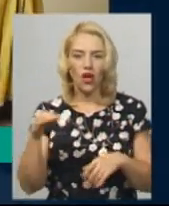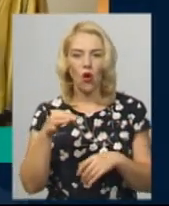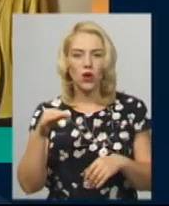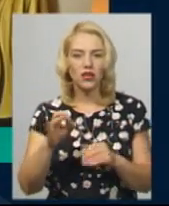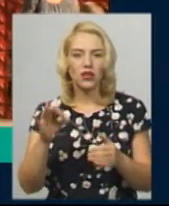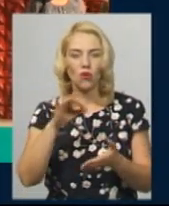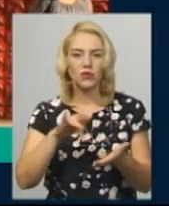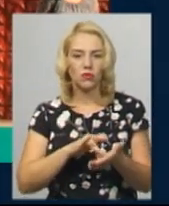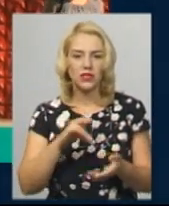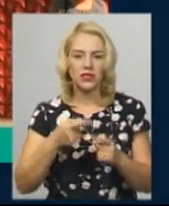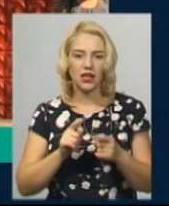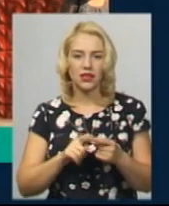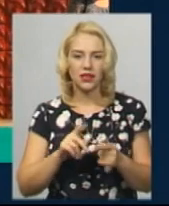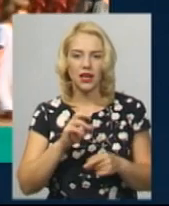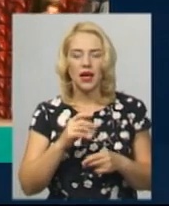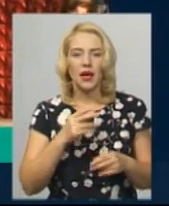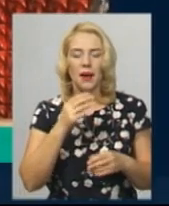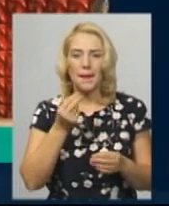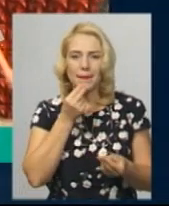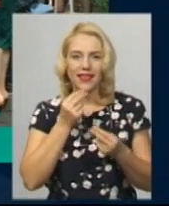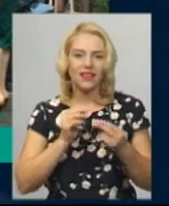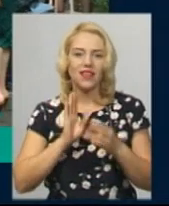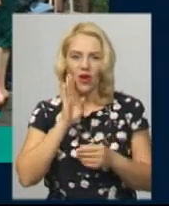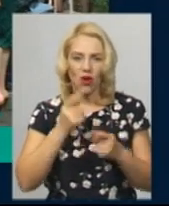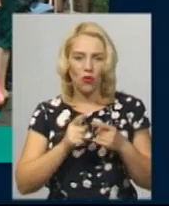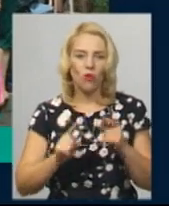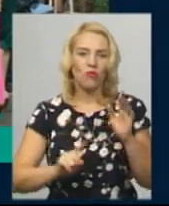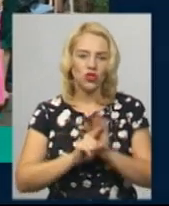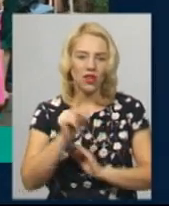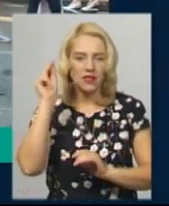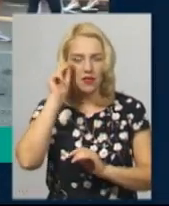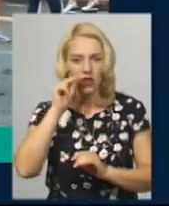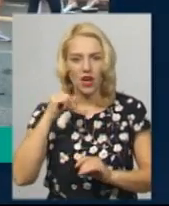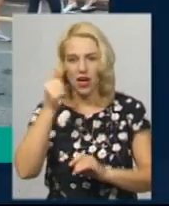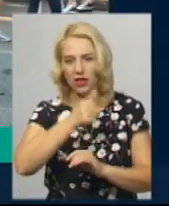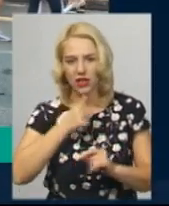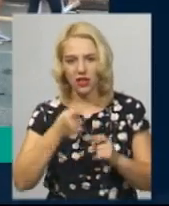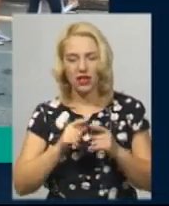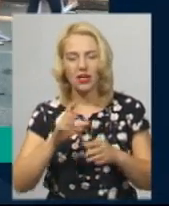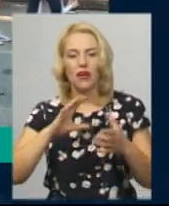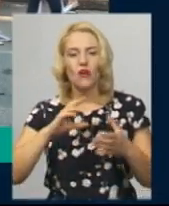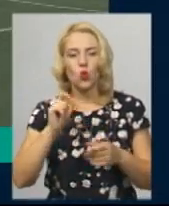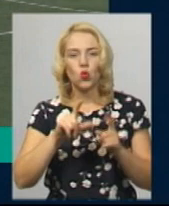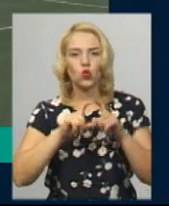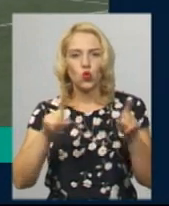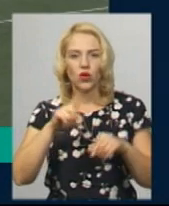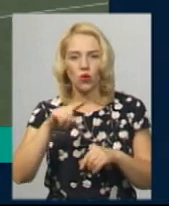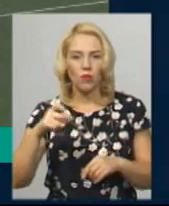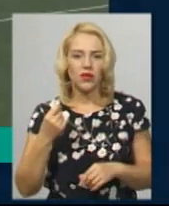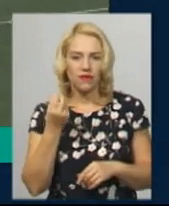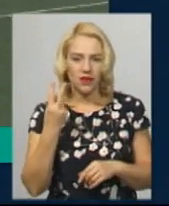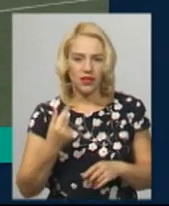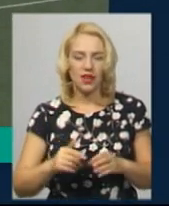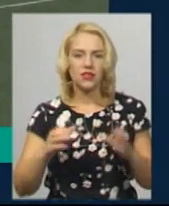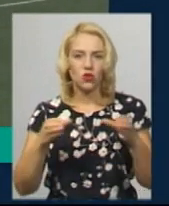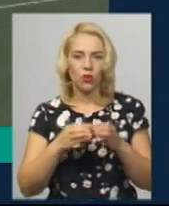обласного центру. З тим пікніком розпочався новий навчальний рік у Хмельницькій середній загальноосвітній школі номер 12. Команда Хмельницької